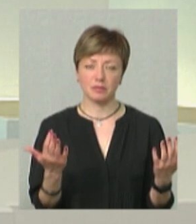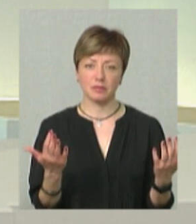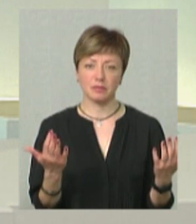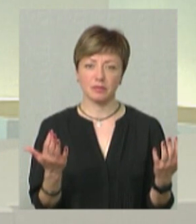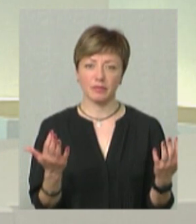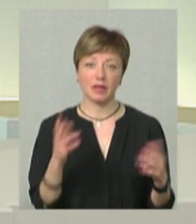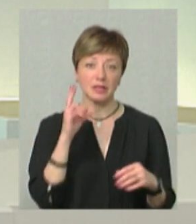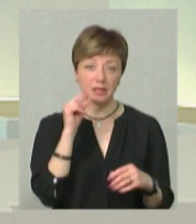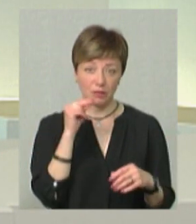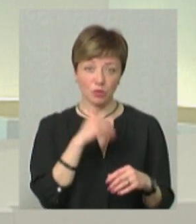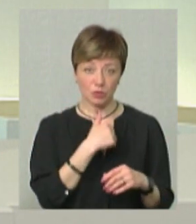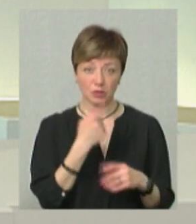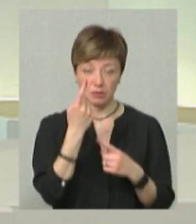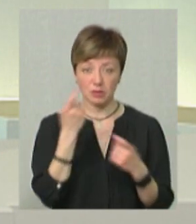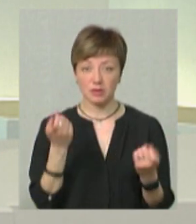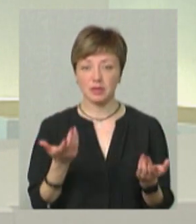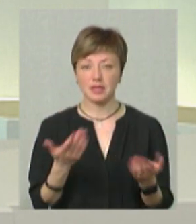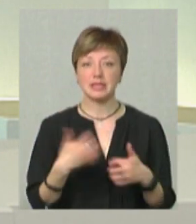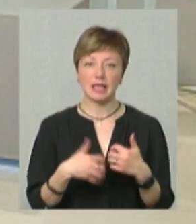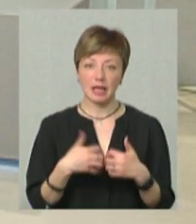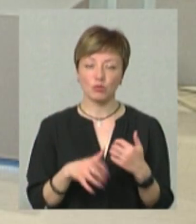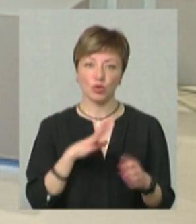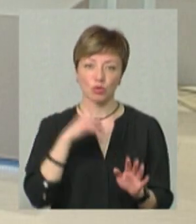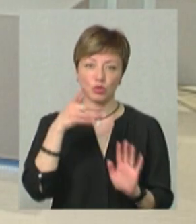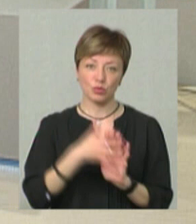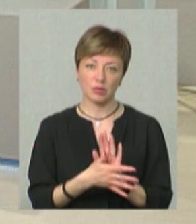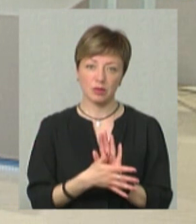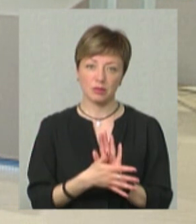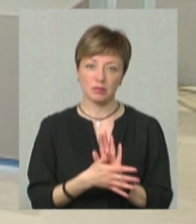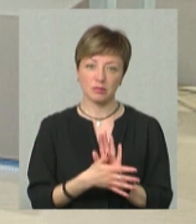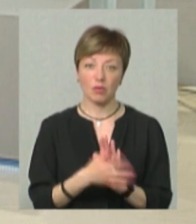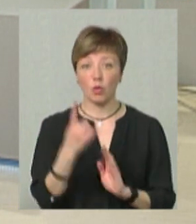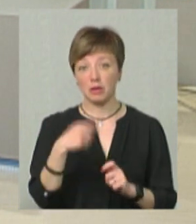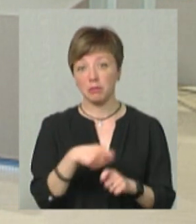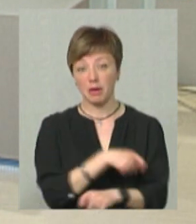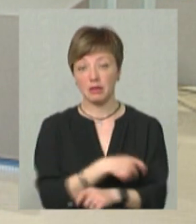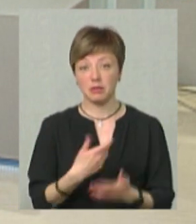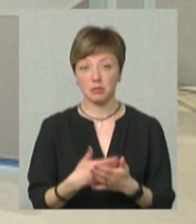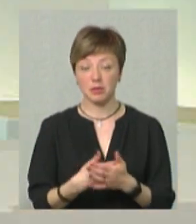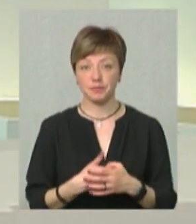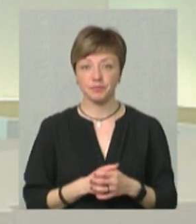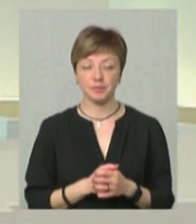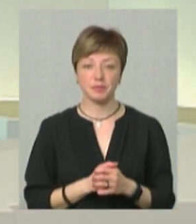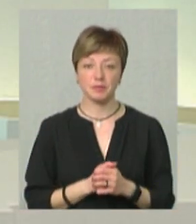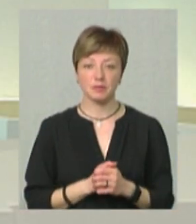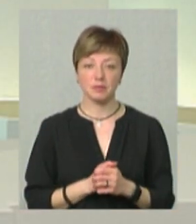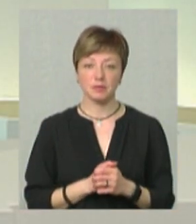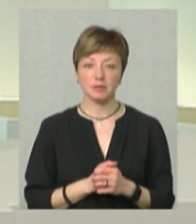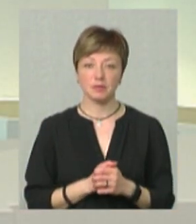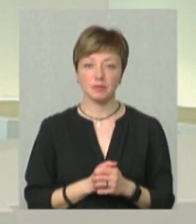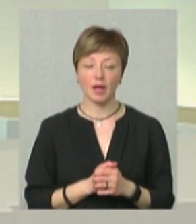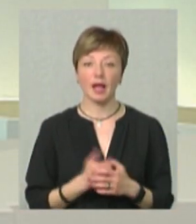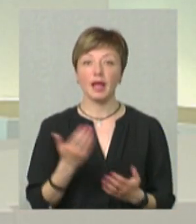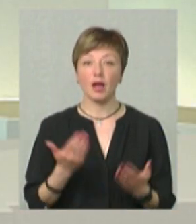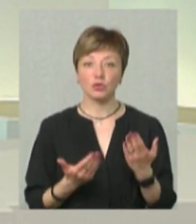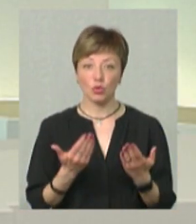Прямо як в цифрах хочете, щоб я називаюся. Ну, в середньому ще було зрозуміло. Може за квадратний метр, наприклад. За квадратний метр, наприклад,